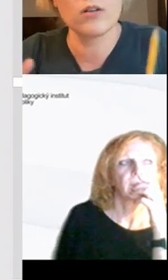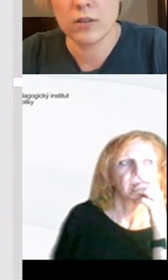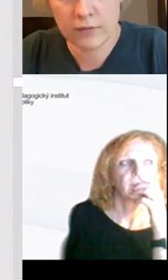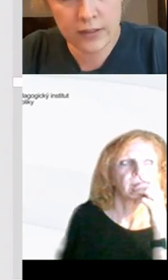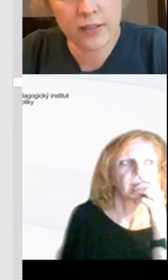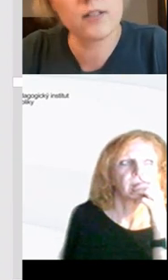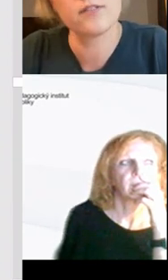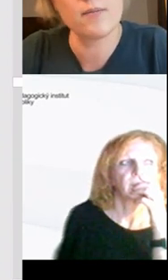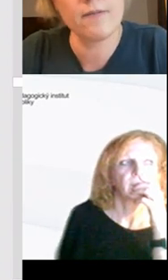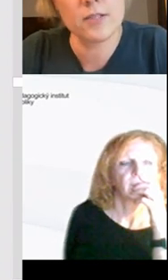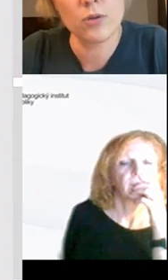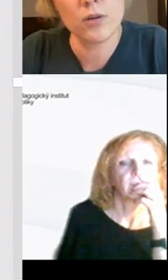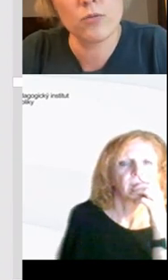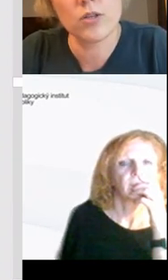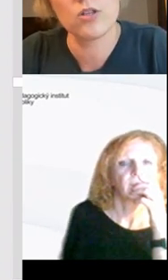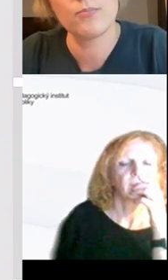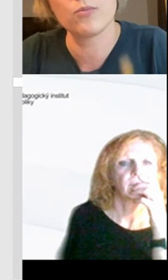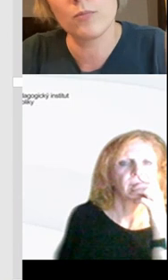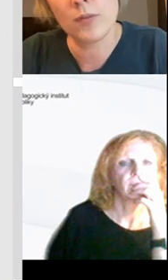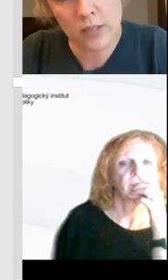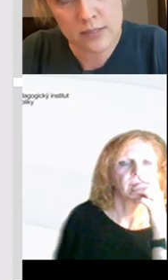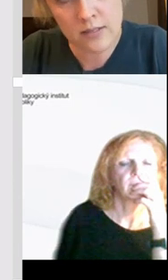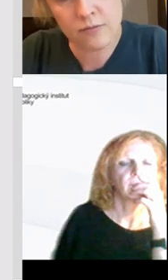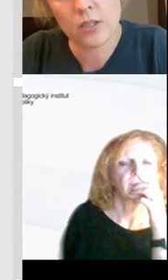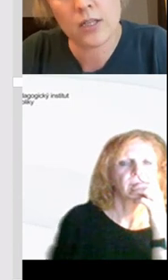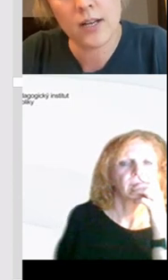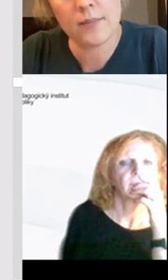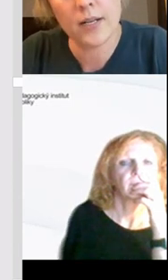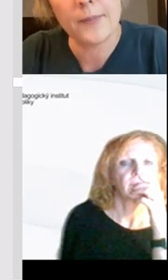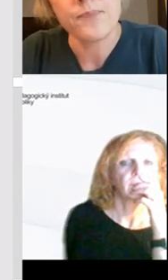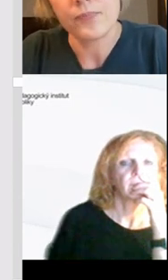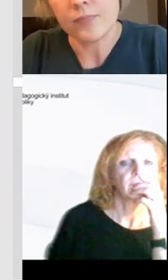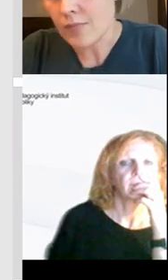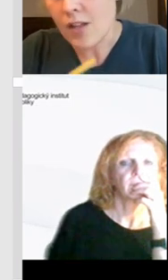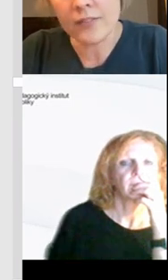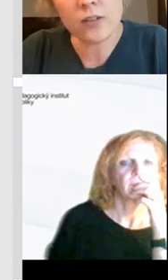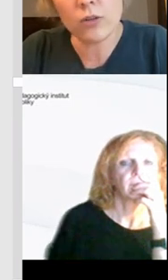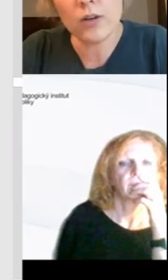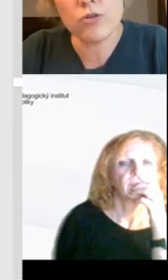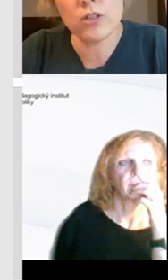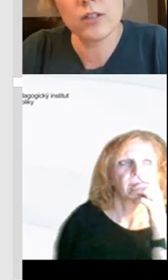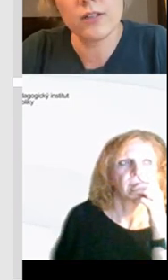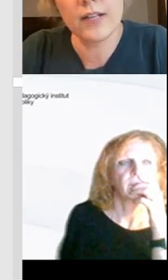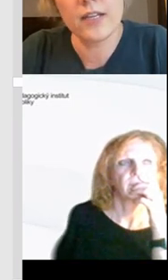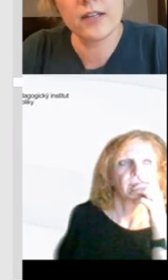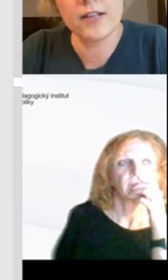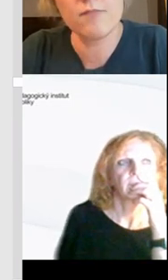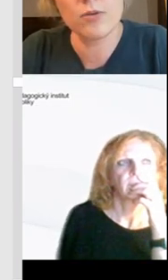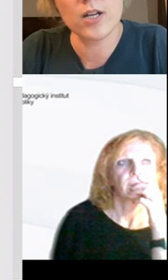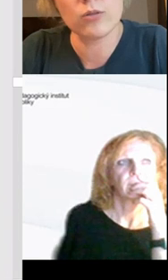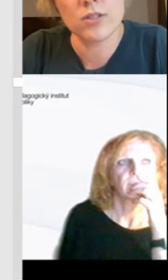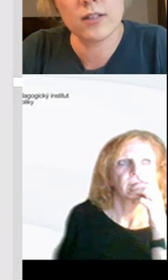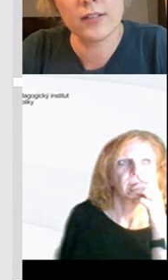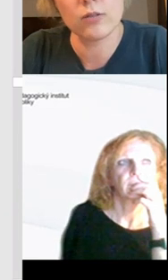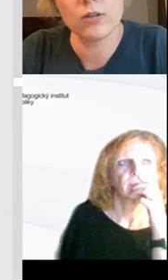jim potom někdo vykrade třeba Facebookový účet, že potom někdo nás dílí fotky, které tam dali, tak tohle už není